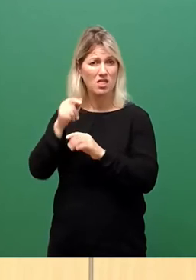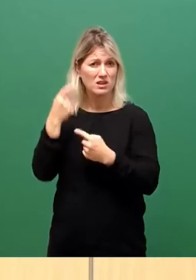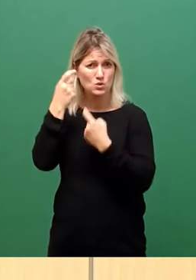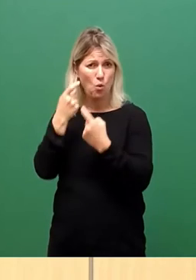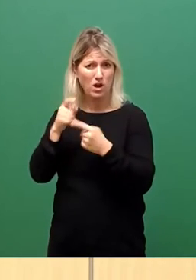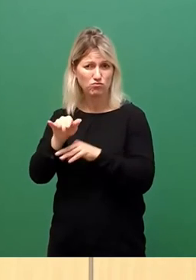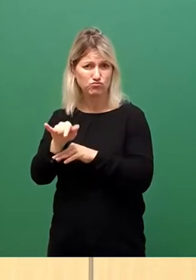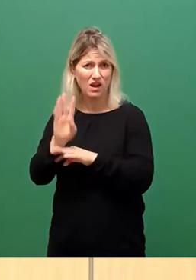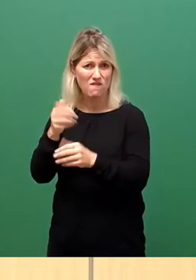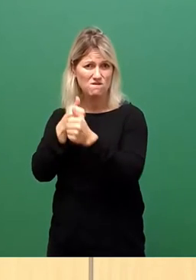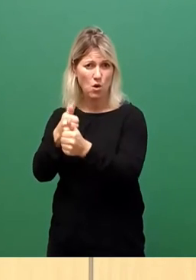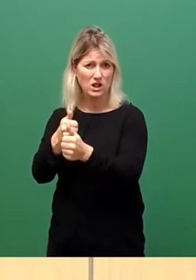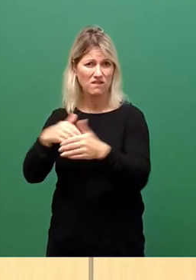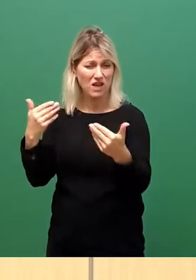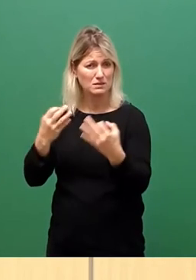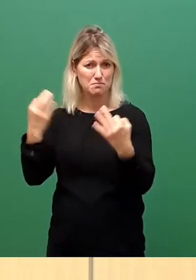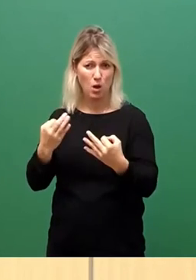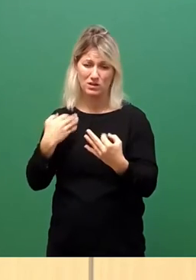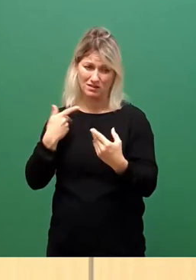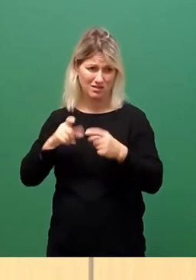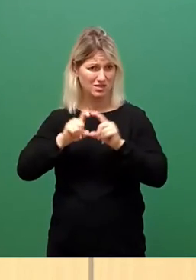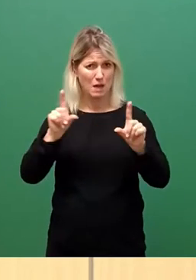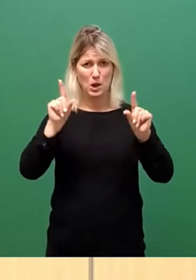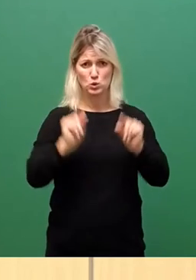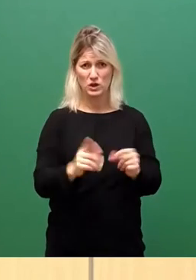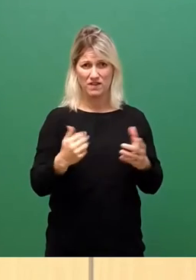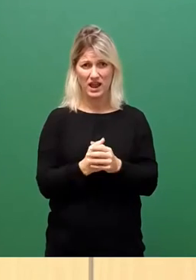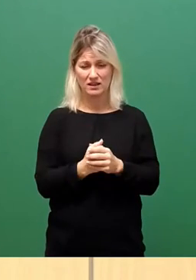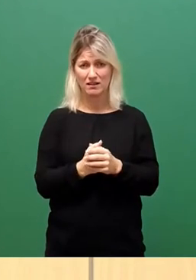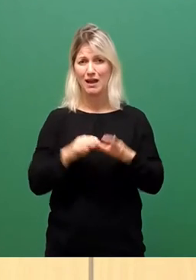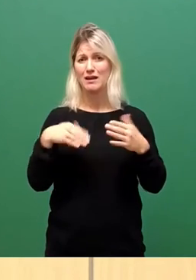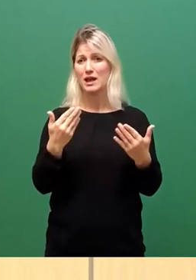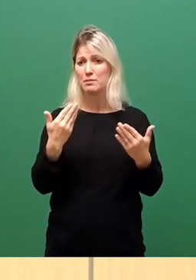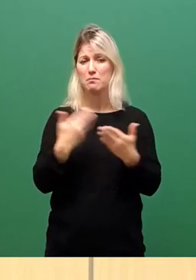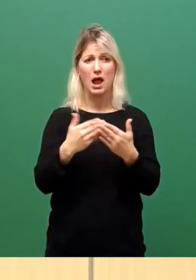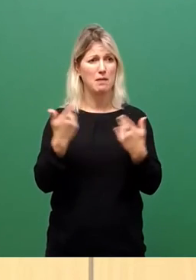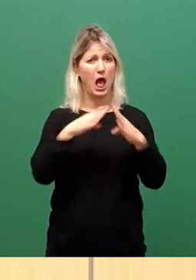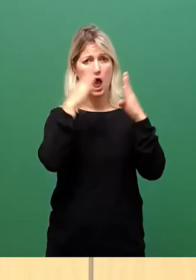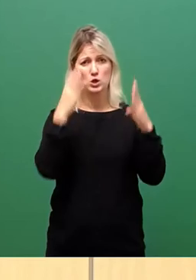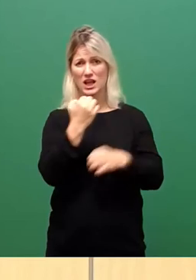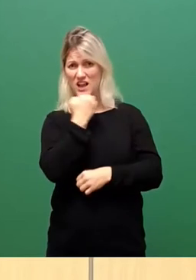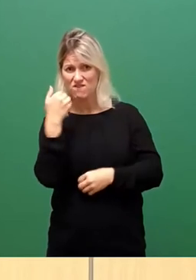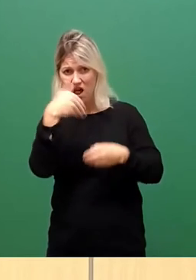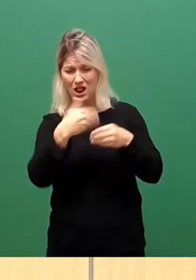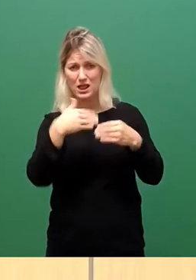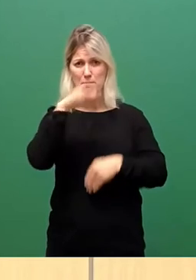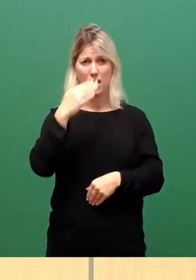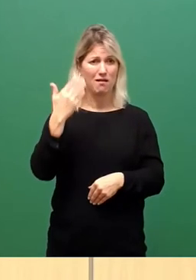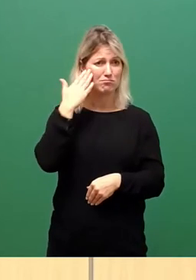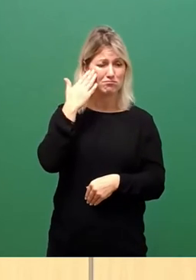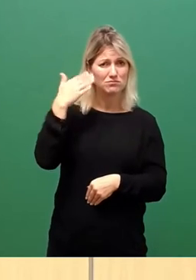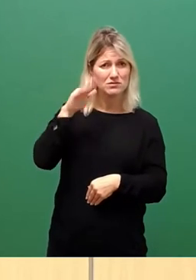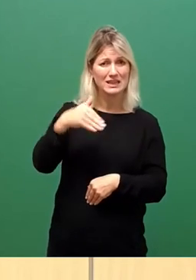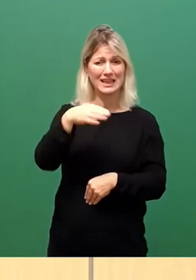für die vulnerablen Gruppen. Wir kennen einen Anstieg häuslicher Gewalt. Wir wissen, dass Kinder und Jugendliche besondere Unterstützung